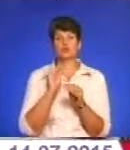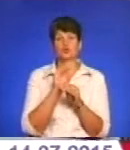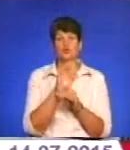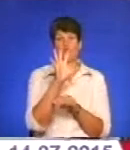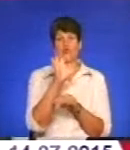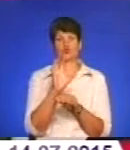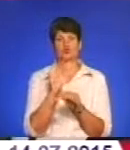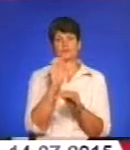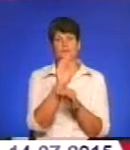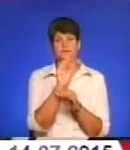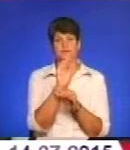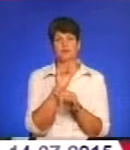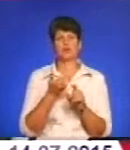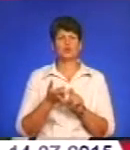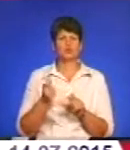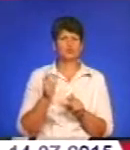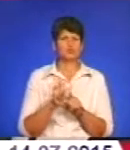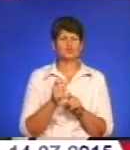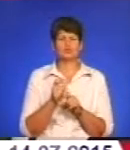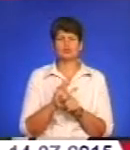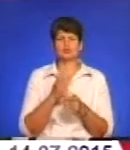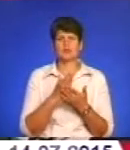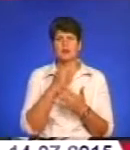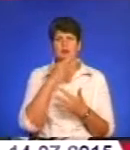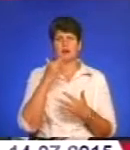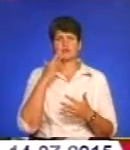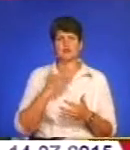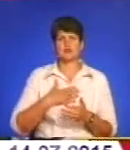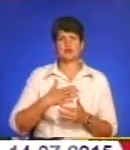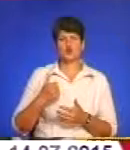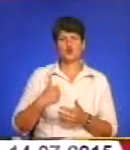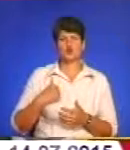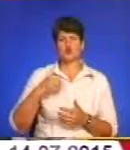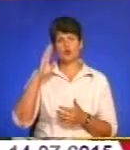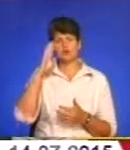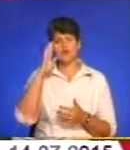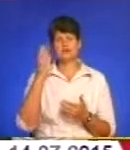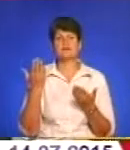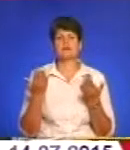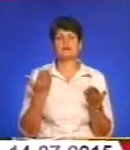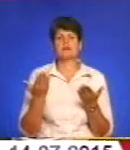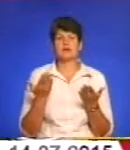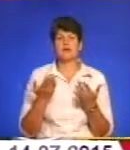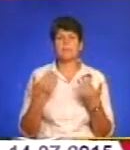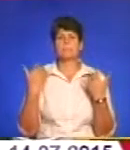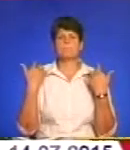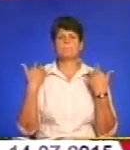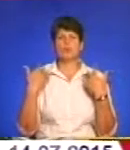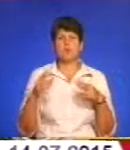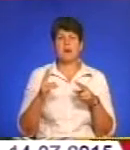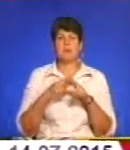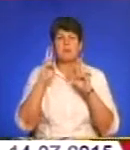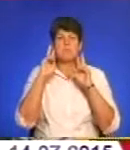бійців. Дуже є багато наших солдатів, які пропали без вісти.